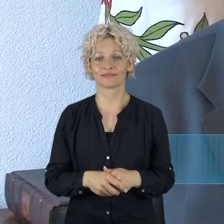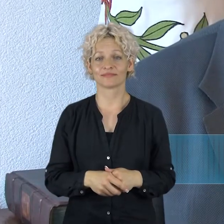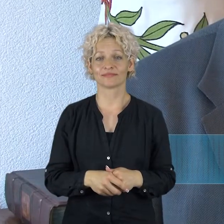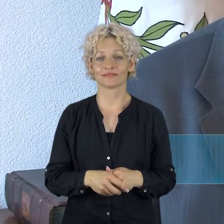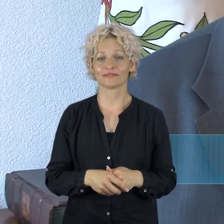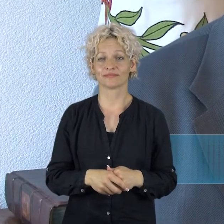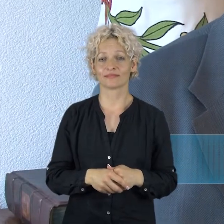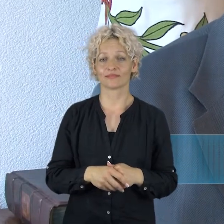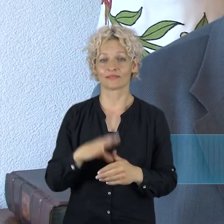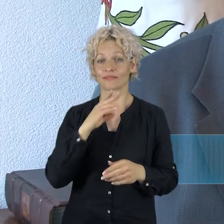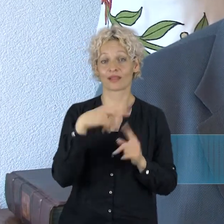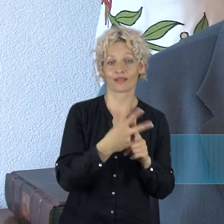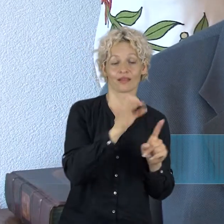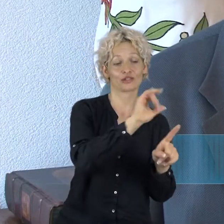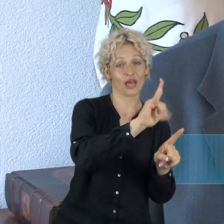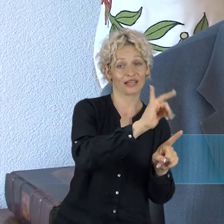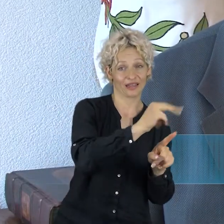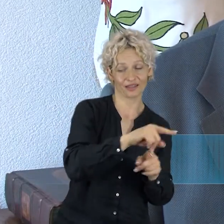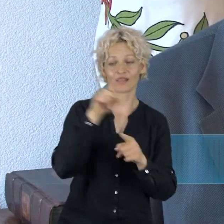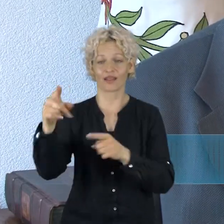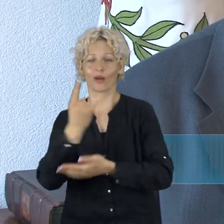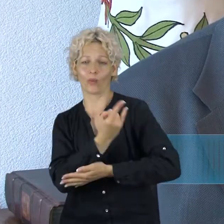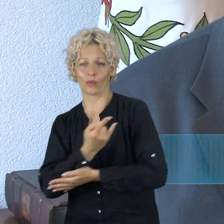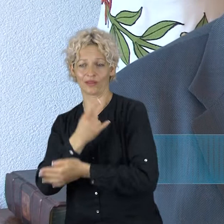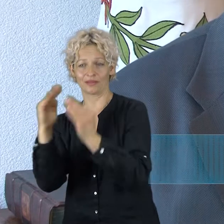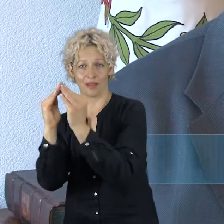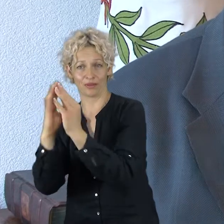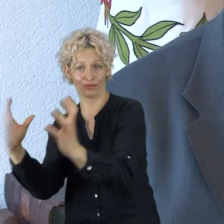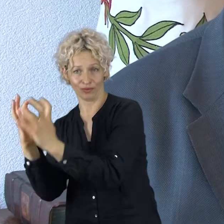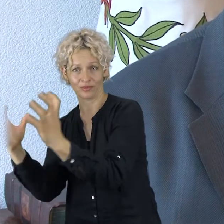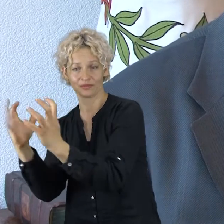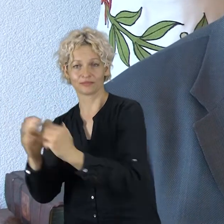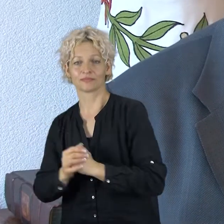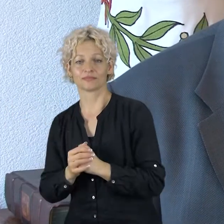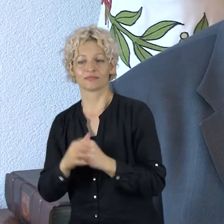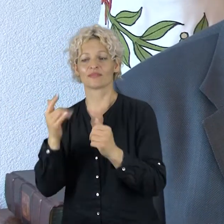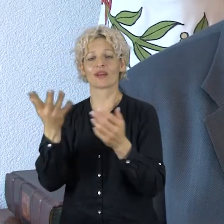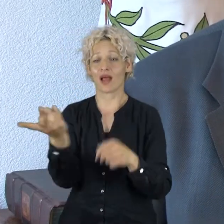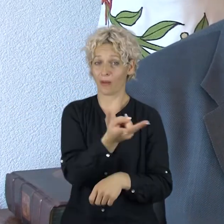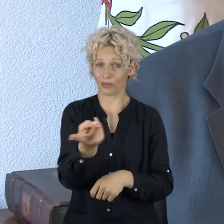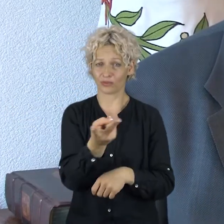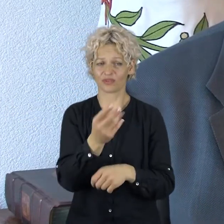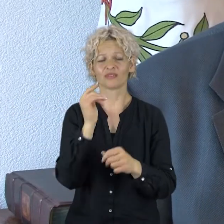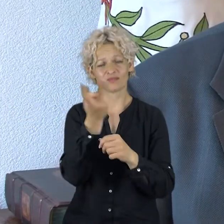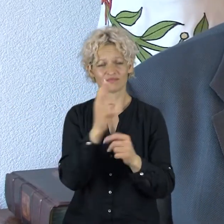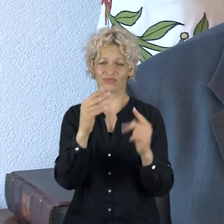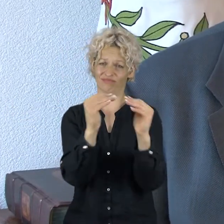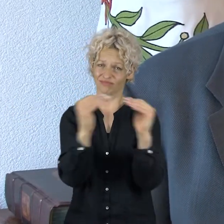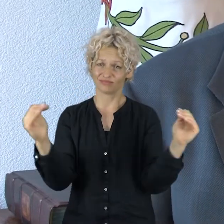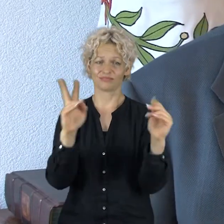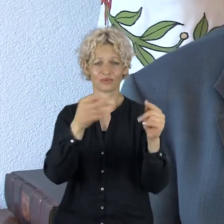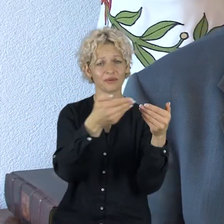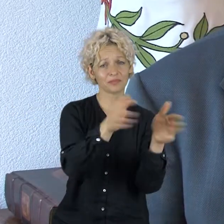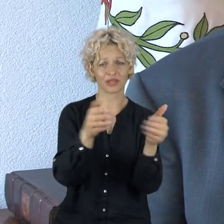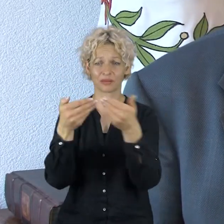būtų su vienodomis steigėjo teisėmis, nes šiandien mes kūdikio namuose ir turime, kaip savivaldybė,